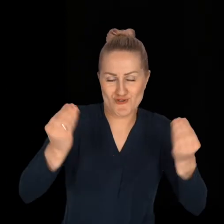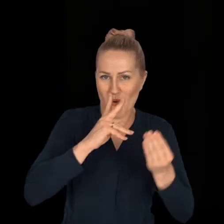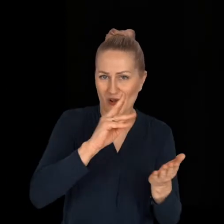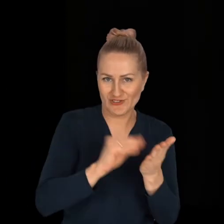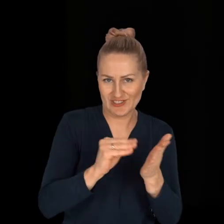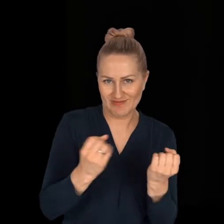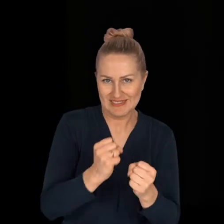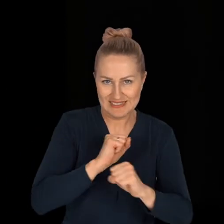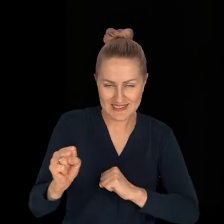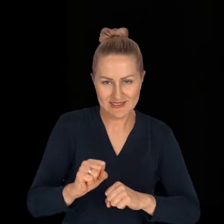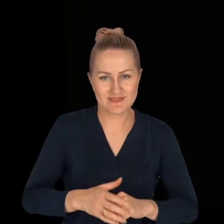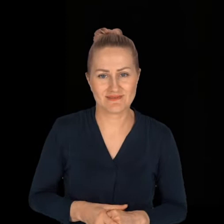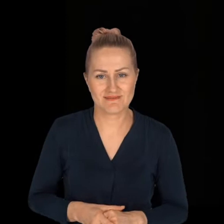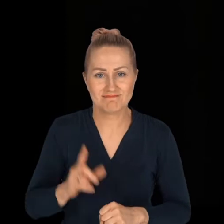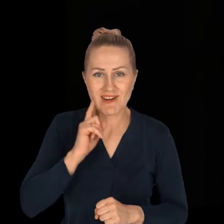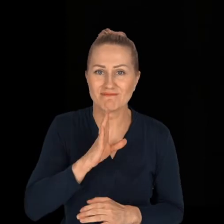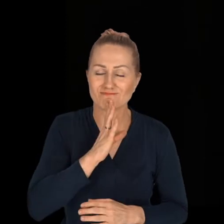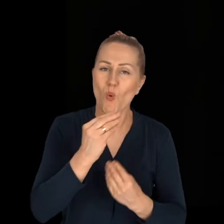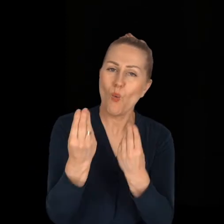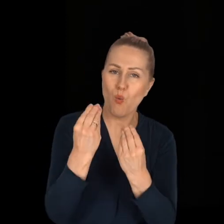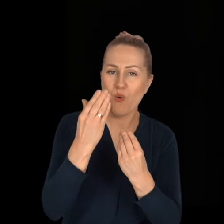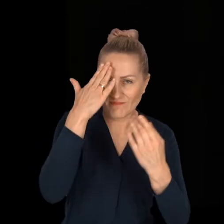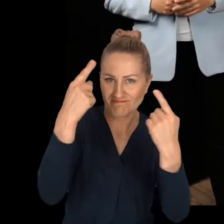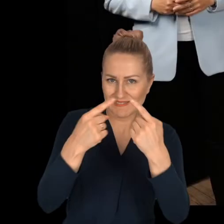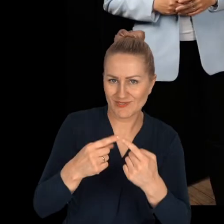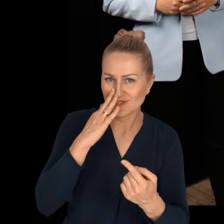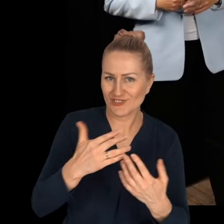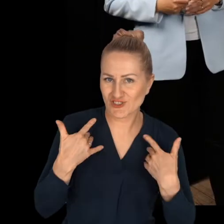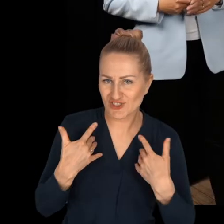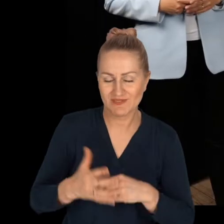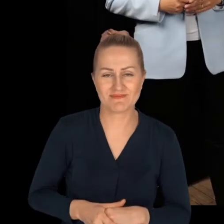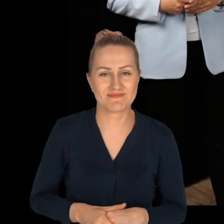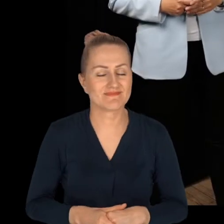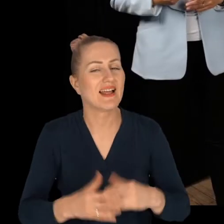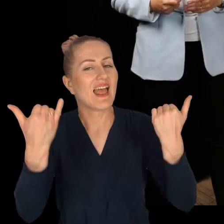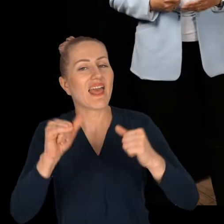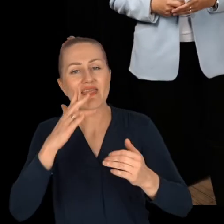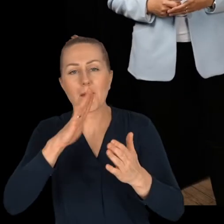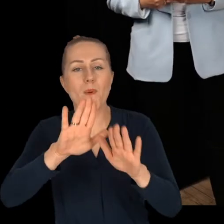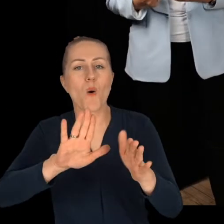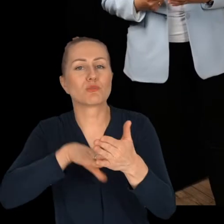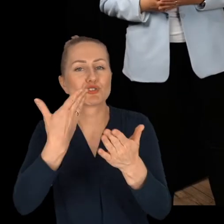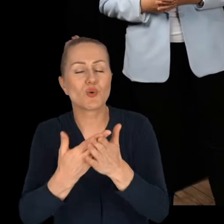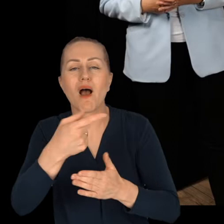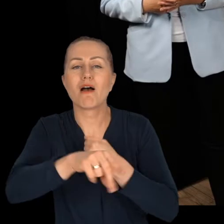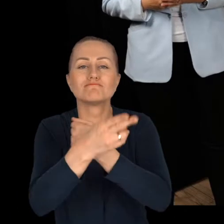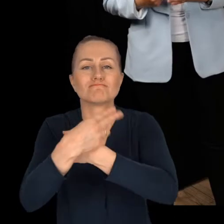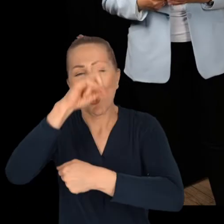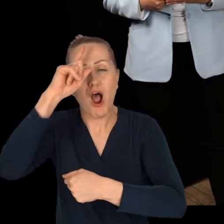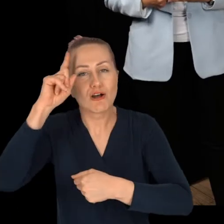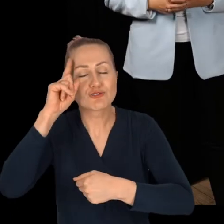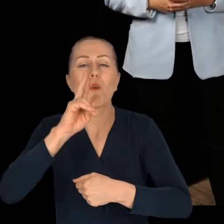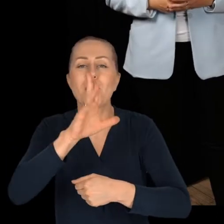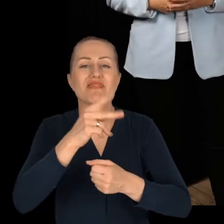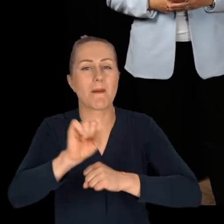dużym doświadczeniem i taką szkołą trochę życia. Innym przykładem w naszej organizacji jest zatrudnianie osób z